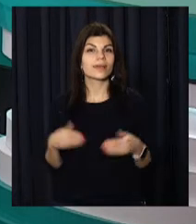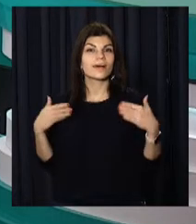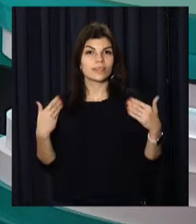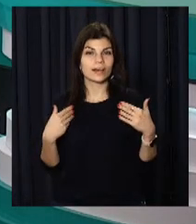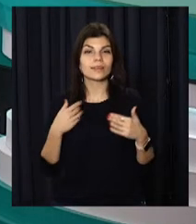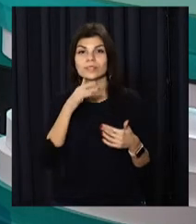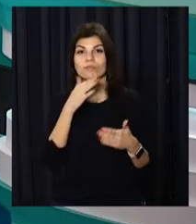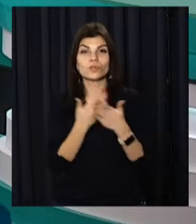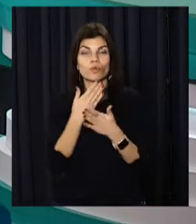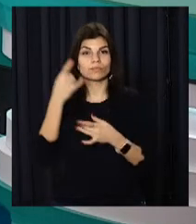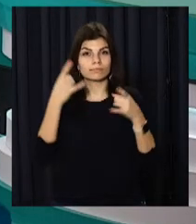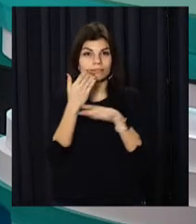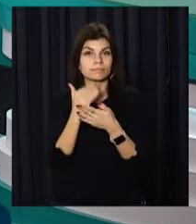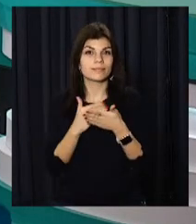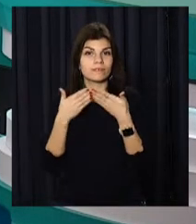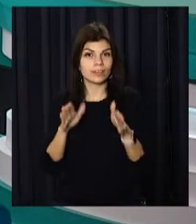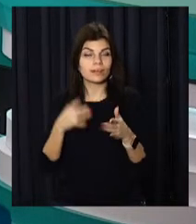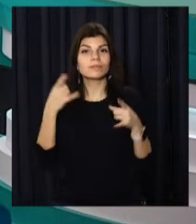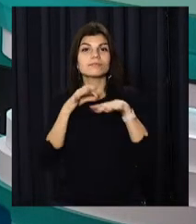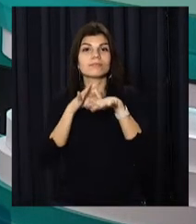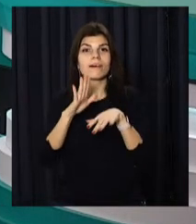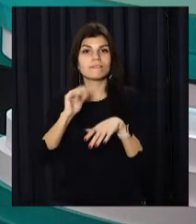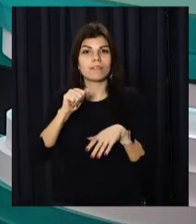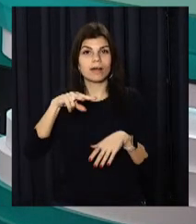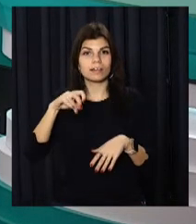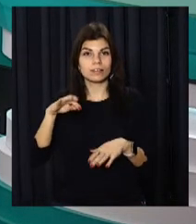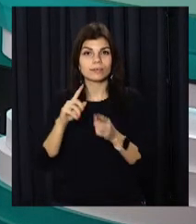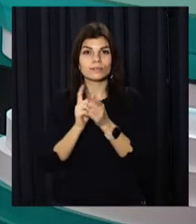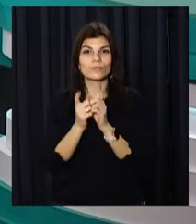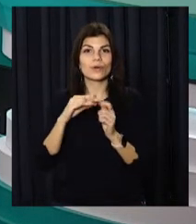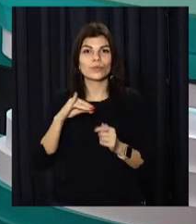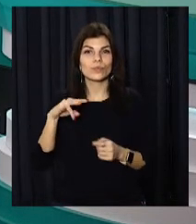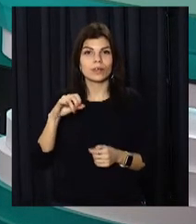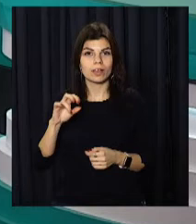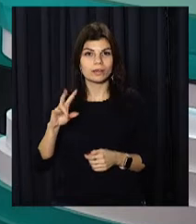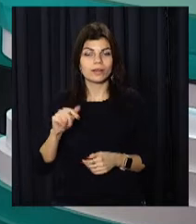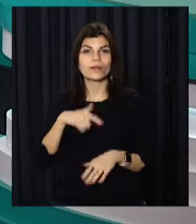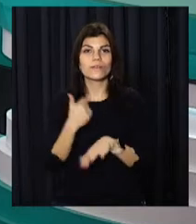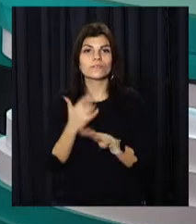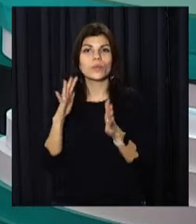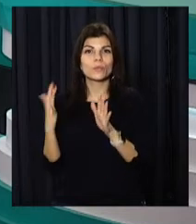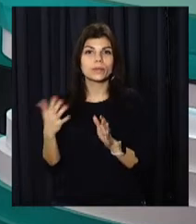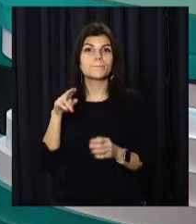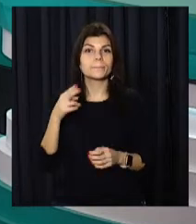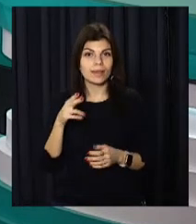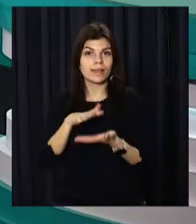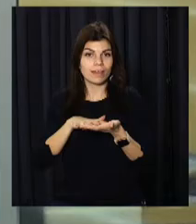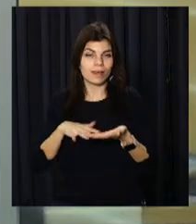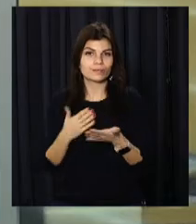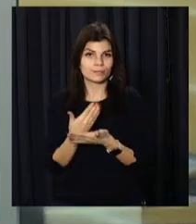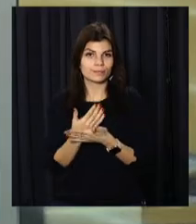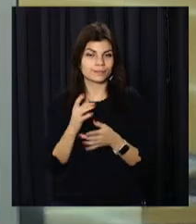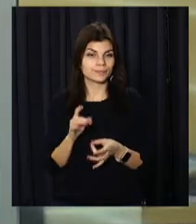Вітаю! Час новин на відкритому. Для вас працюють Валерія Майна та сурдоперекладачка Юліана Пуговкіна. І про головні події п'ятниці далі.